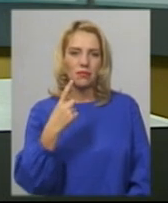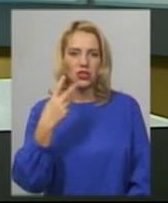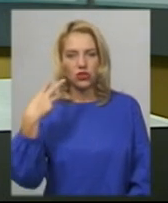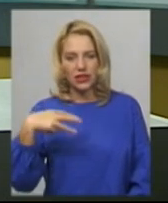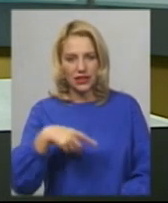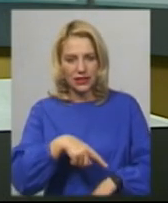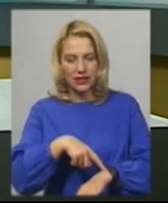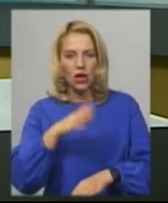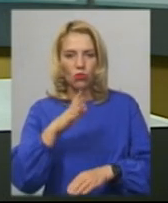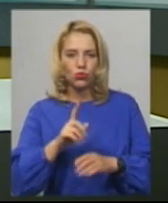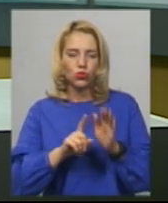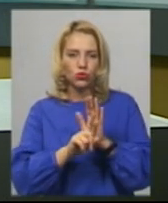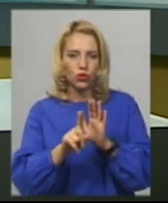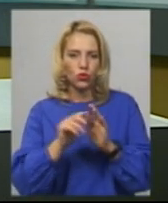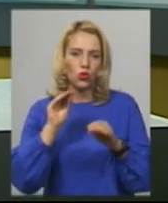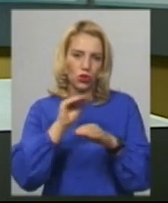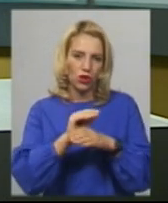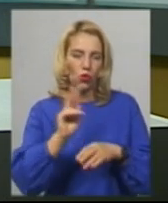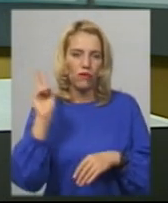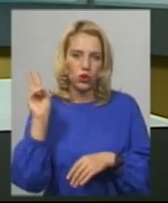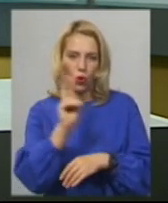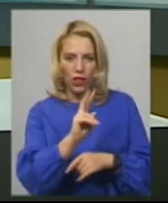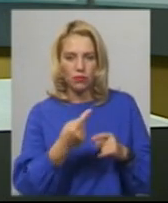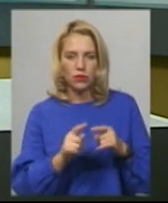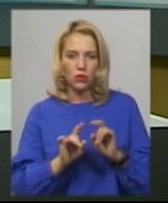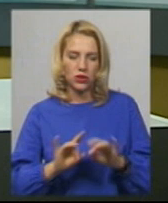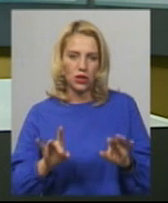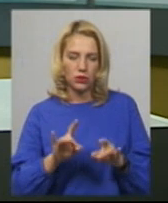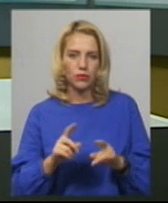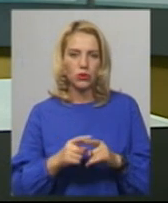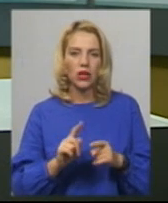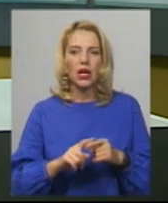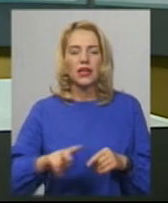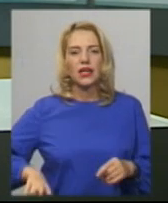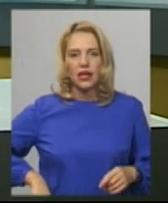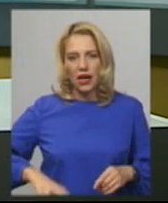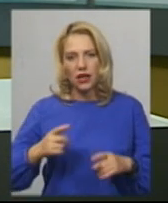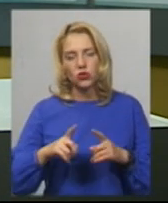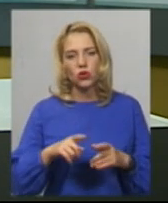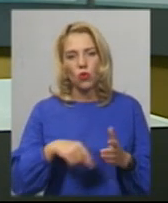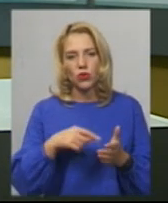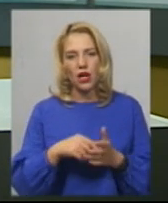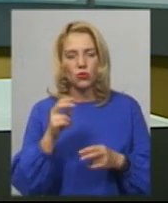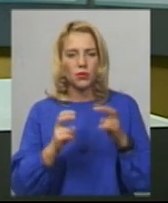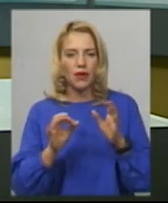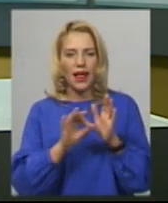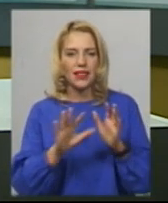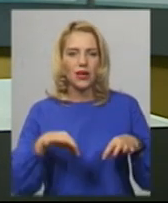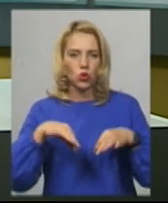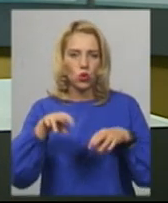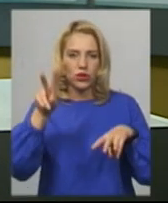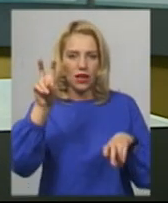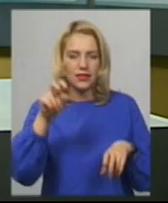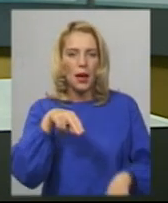курсуватимуть додаткові нічні тролейбуси. Про це новинам на Суспільному повідомив директор комунального підприємства «Електротранс» Віктор